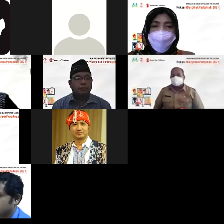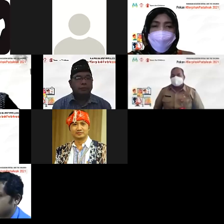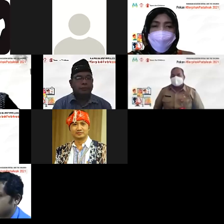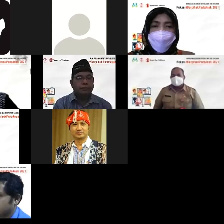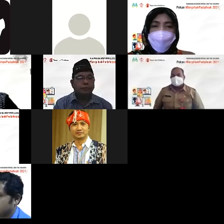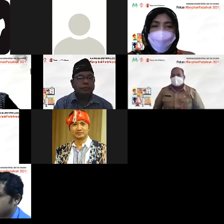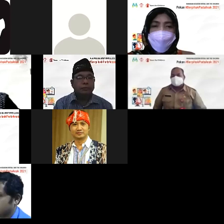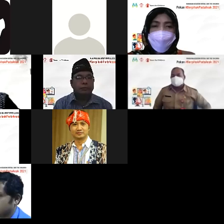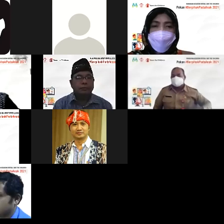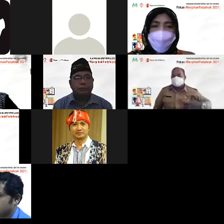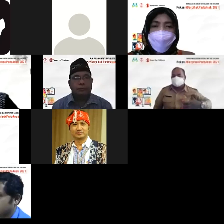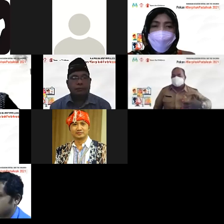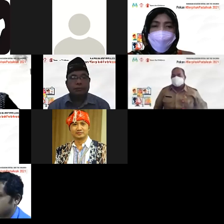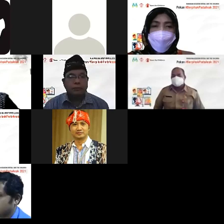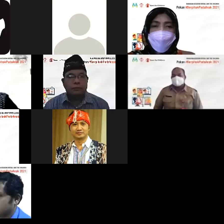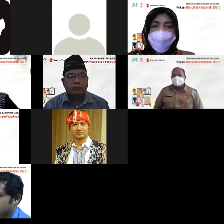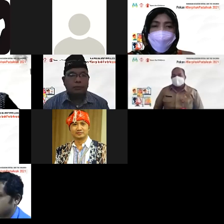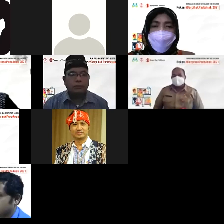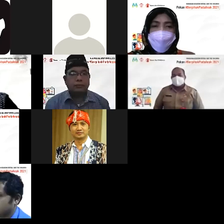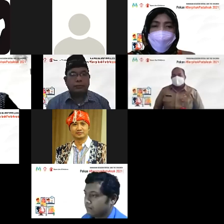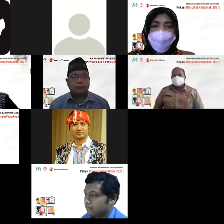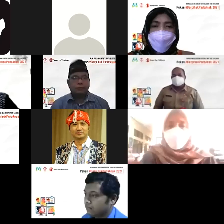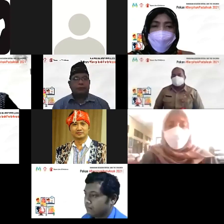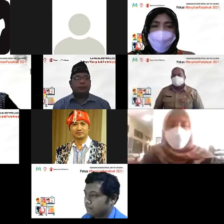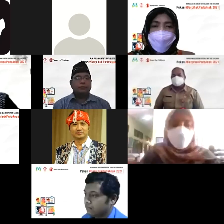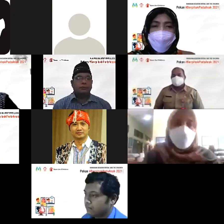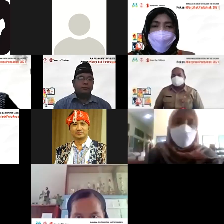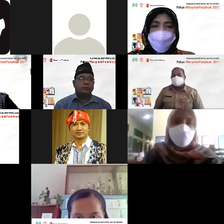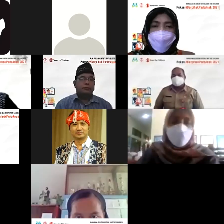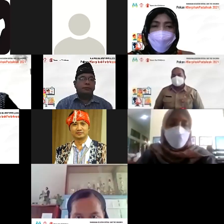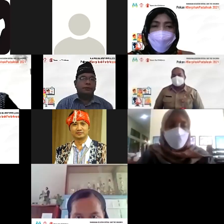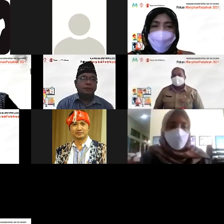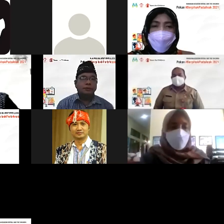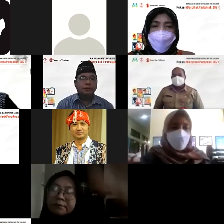bisa diambil gambarnya bersama-sama terima kasih sebelumnya